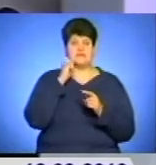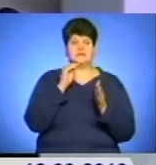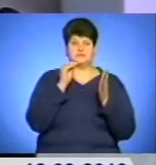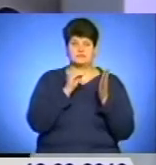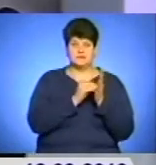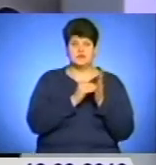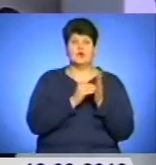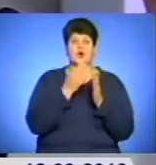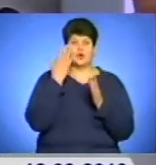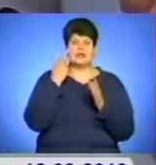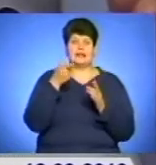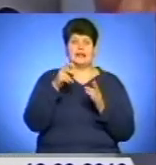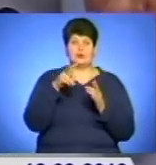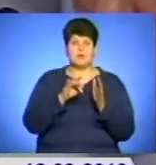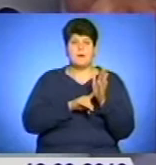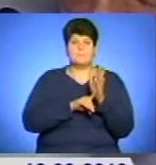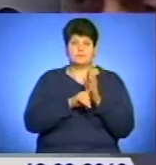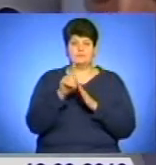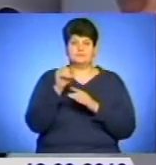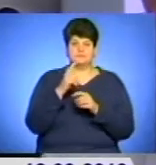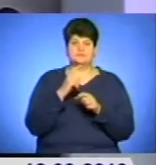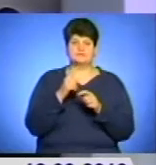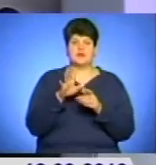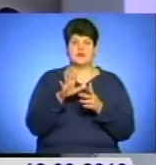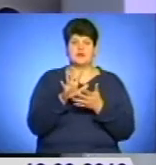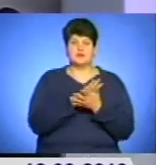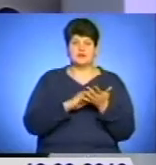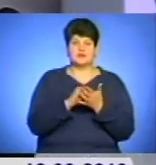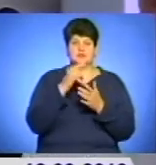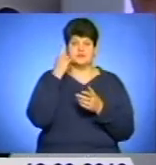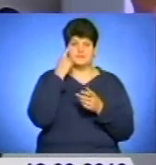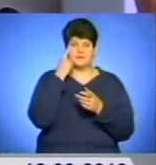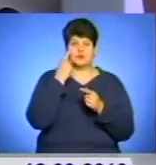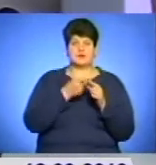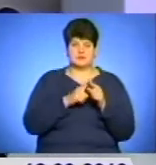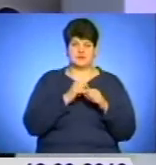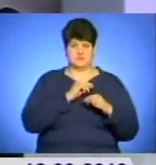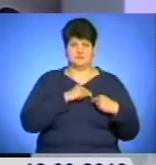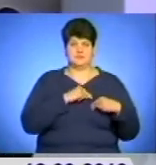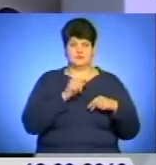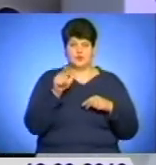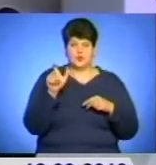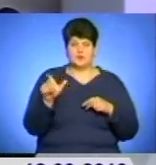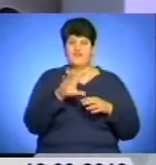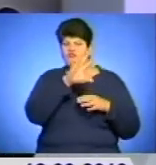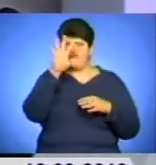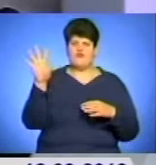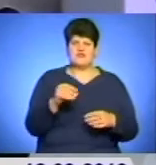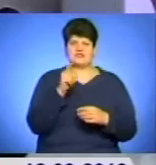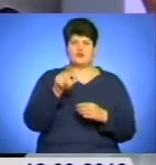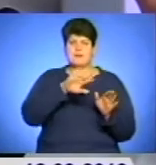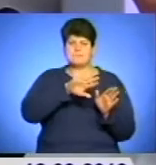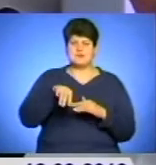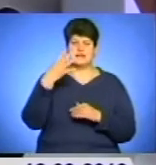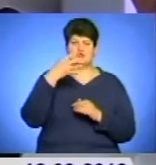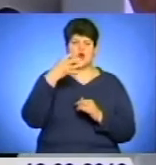починає проявлятися, починає поражати людей. Це, як бачимо, працездатний вік. Всім людям після 40